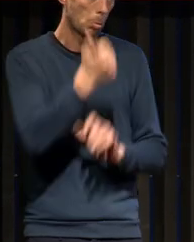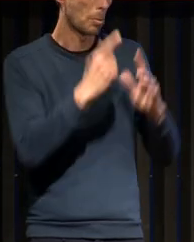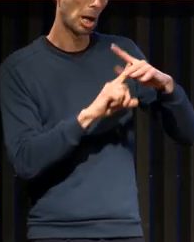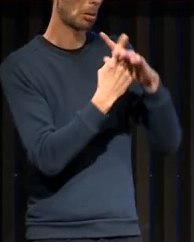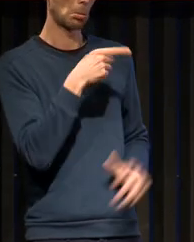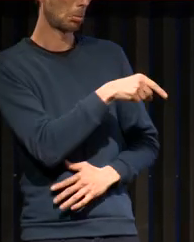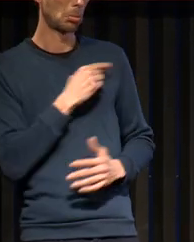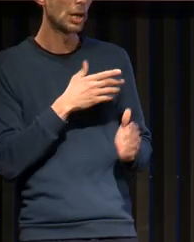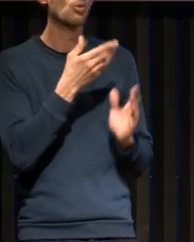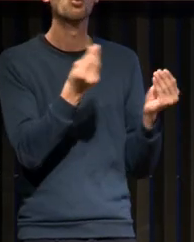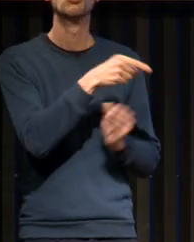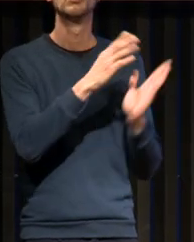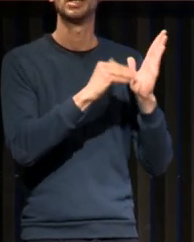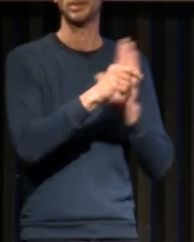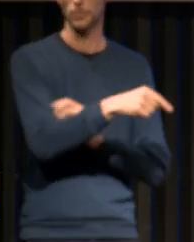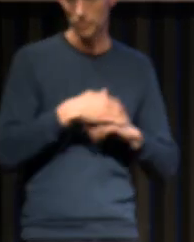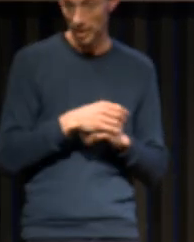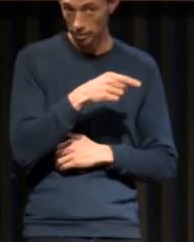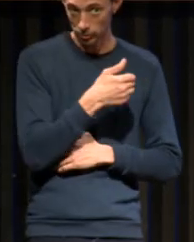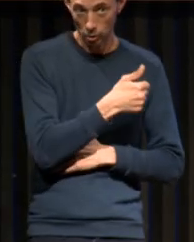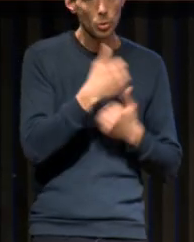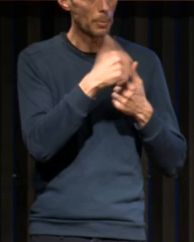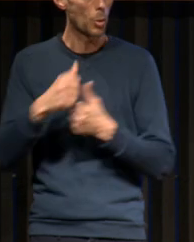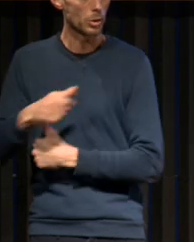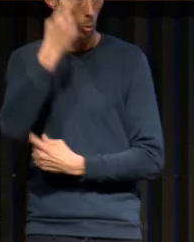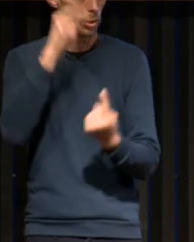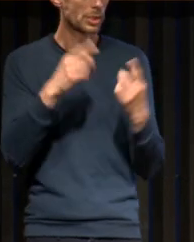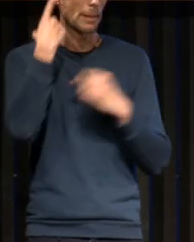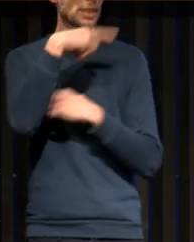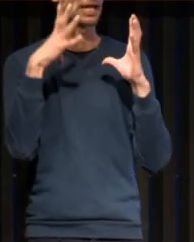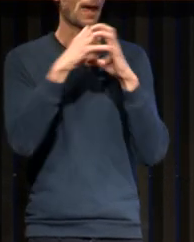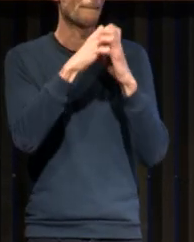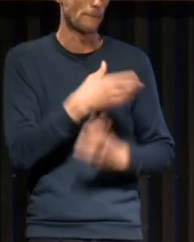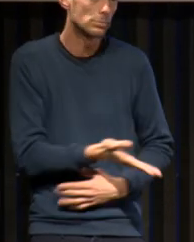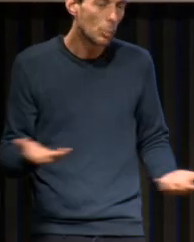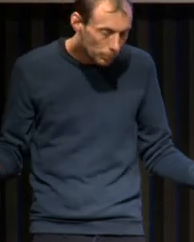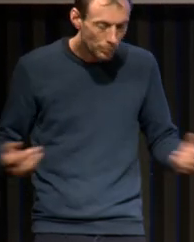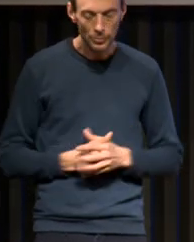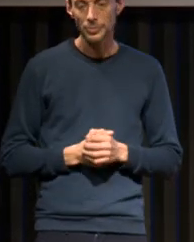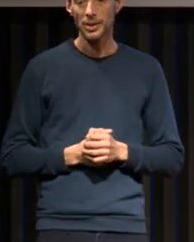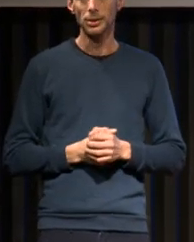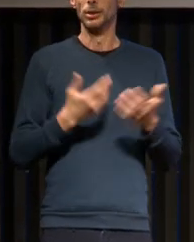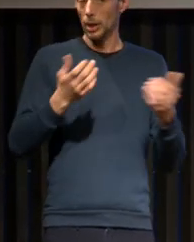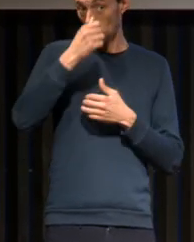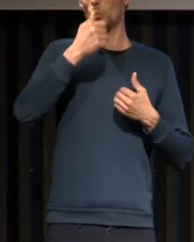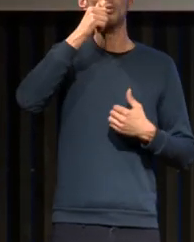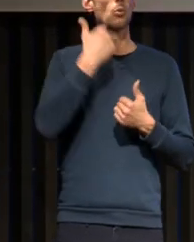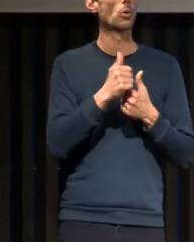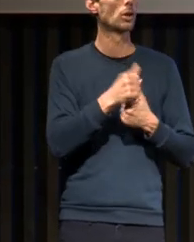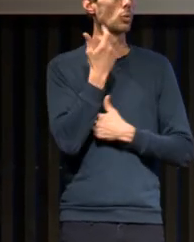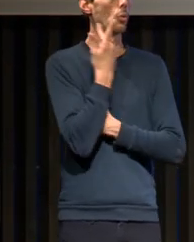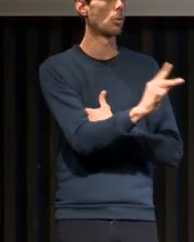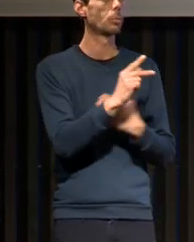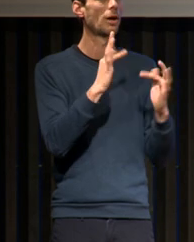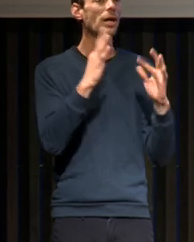Et en fait, il faisait la collection des têtes réduites. Et cette collection de têtes réduites, il a offerte au